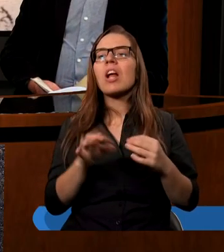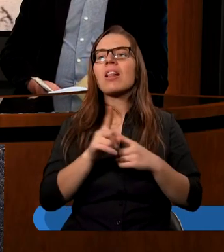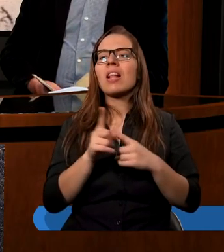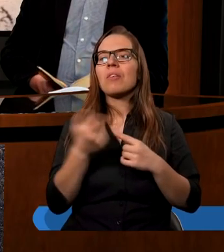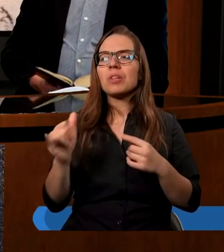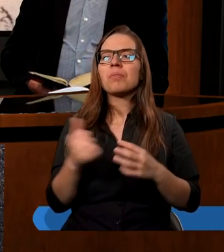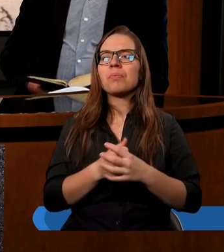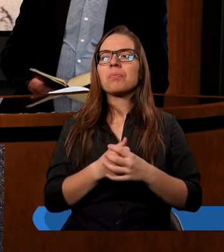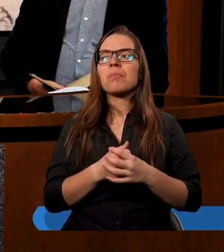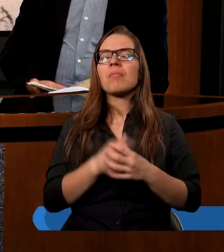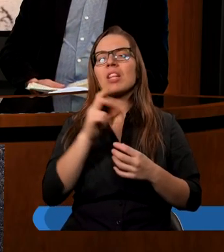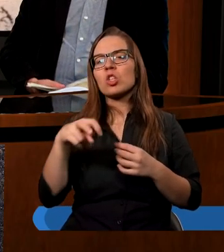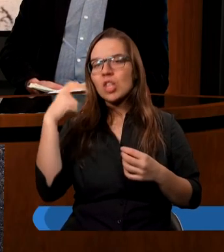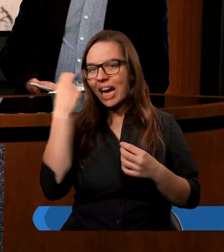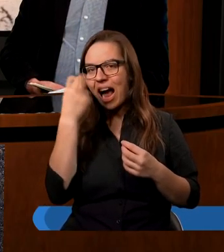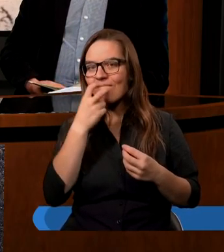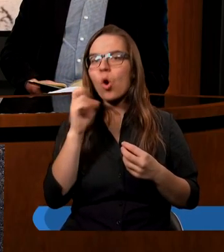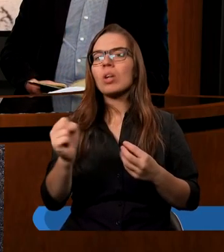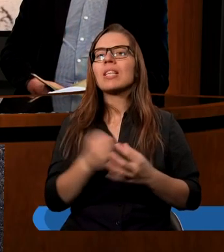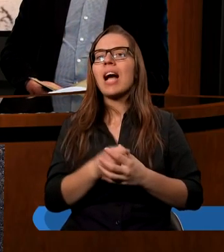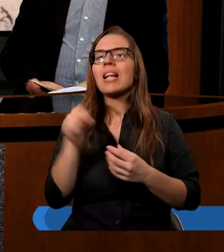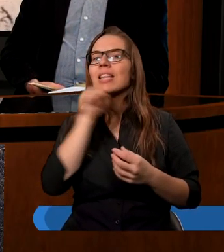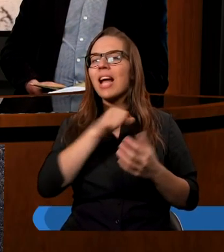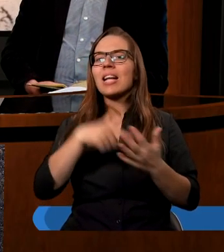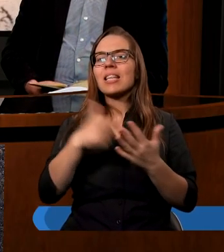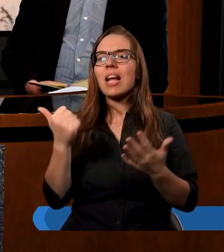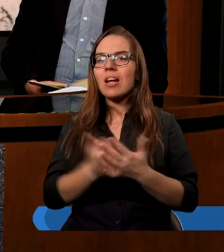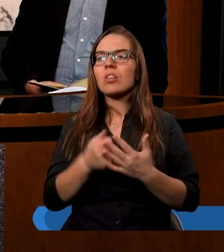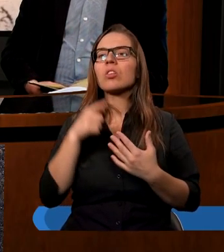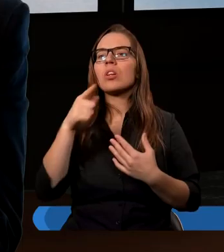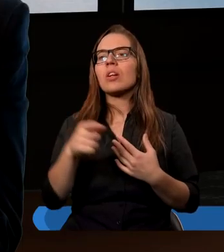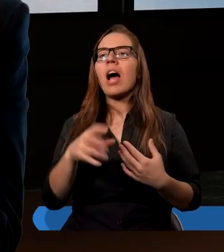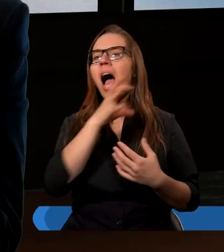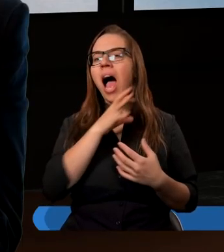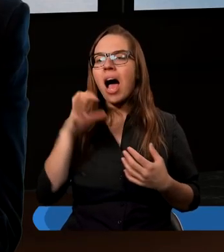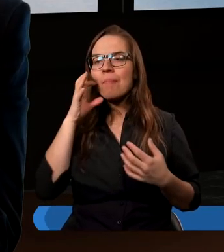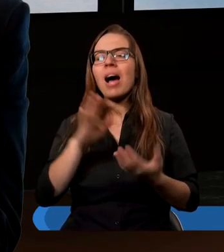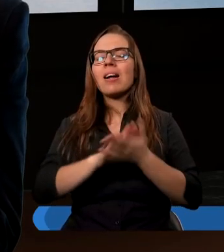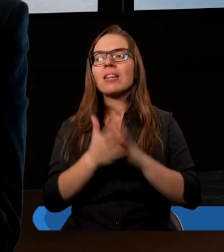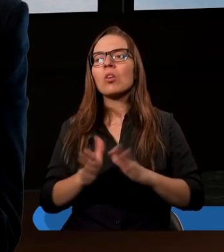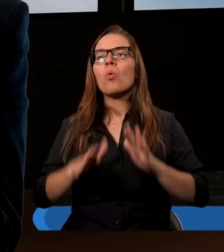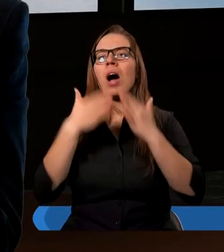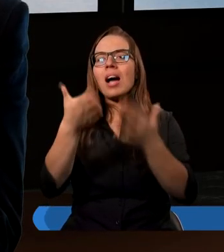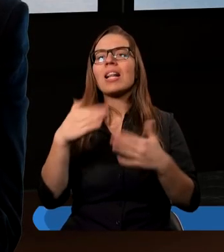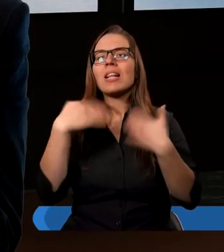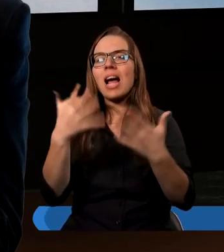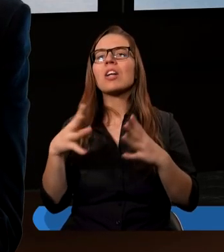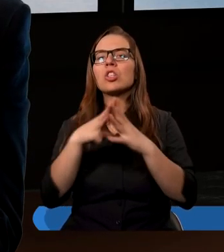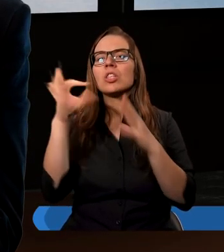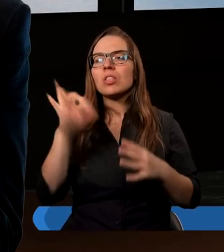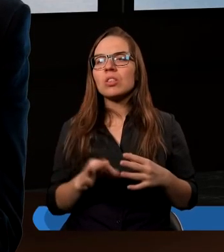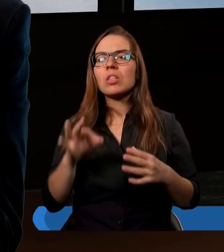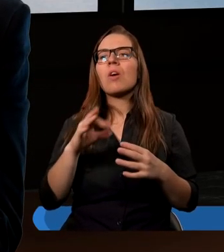ciekawostka w Starym Testamencie, kiedy Abraham składa dalej dziesięciny